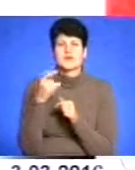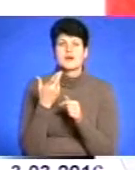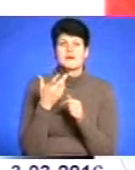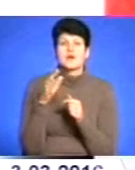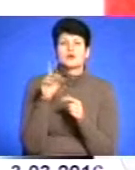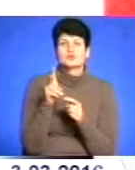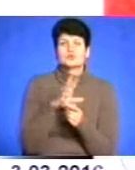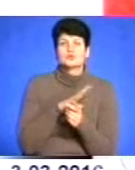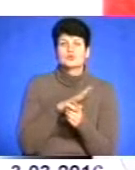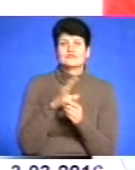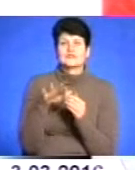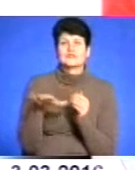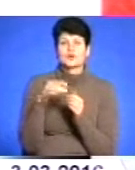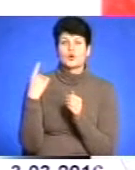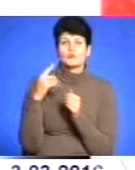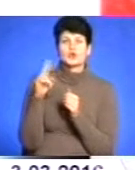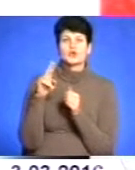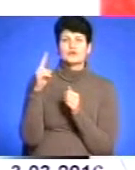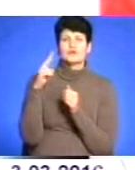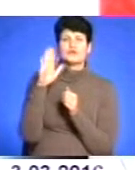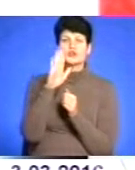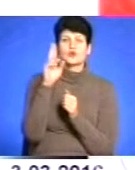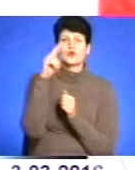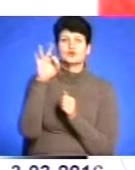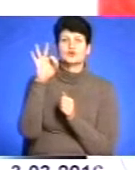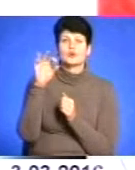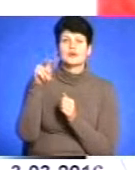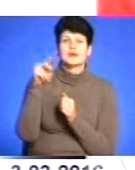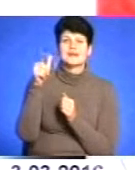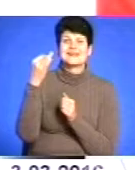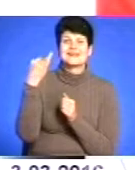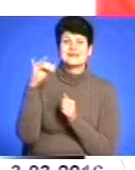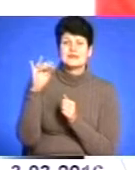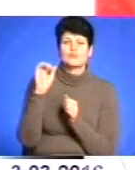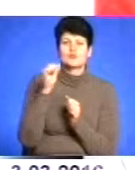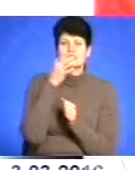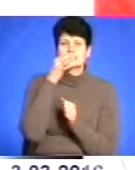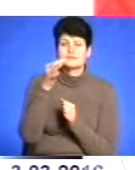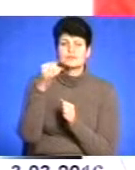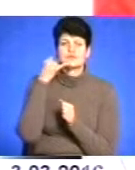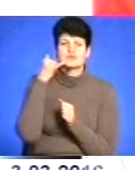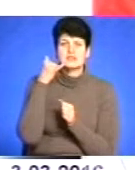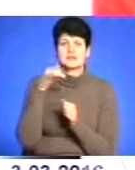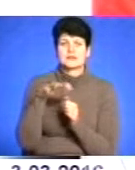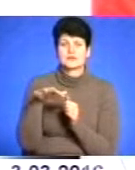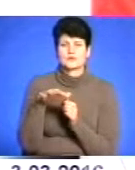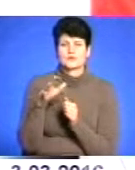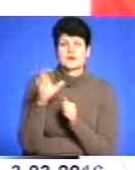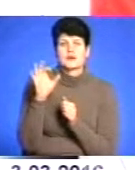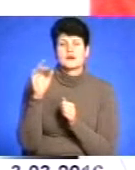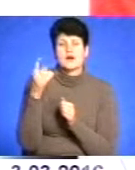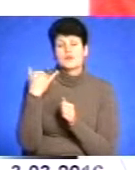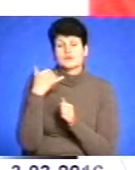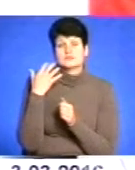Долгія на території області, можуть повідомити про це на телефон довіри УСБУ в Тернопільській області 5290 00 або на гарячу